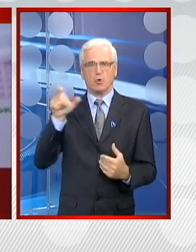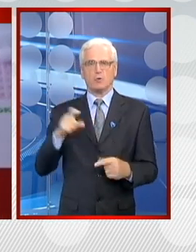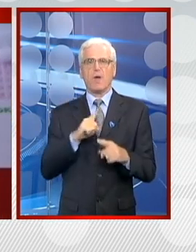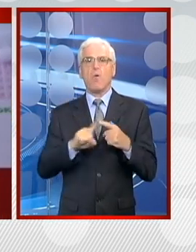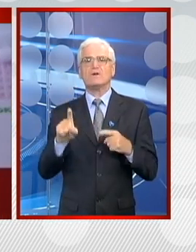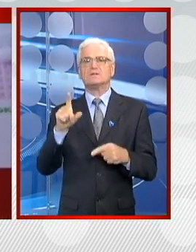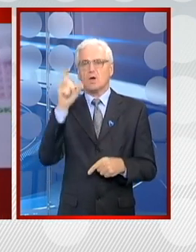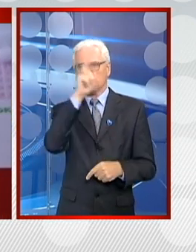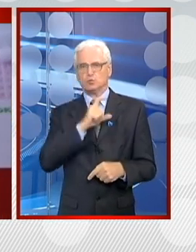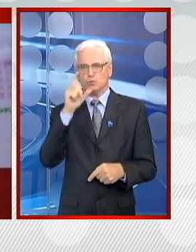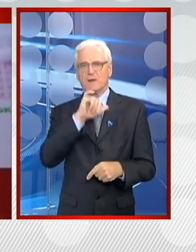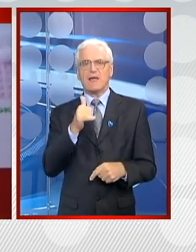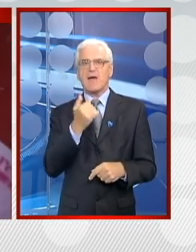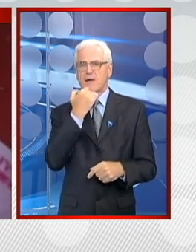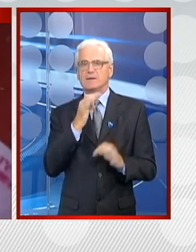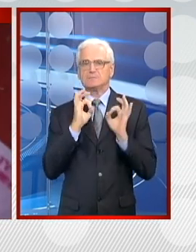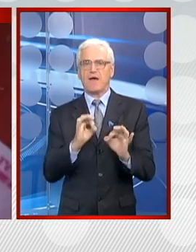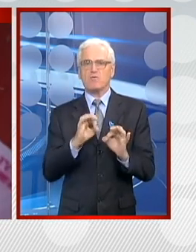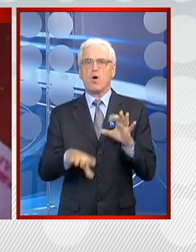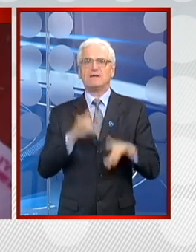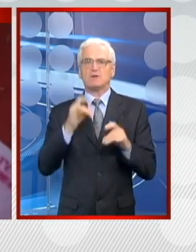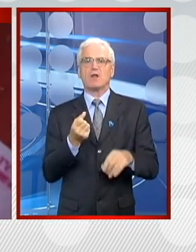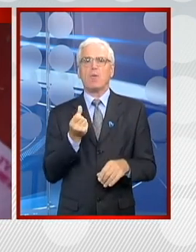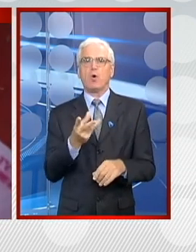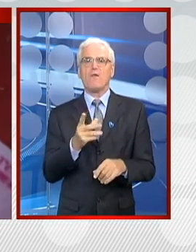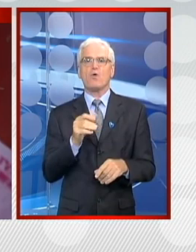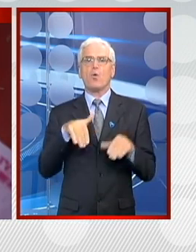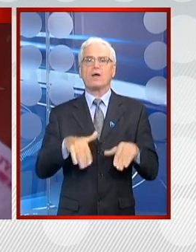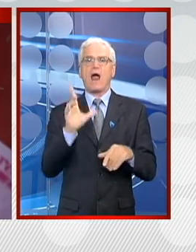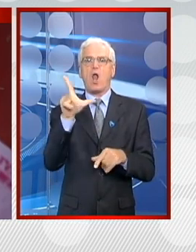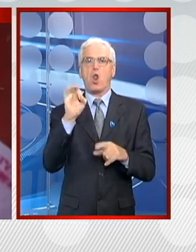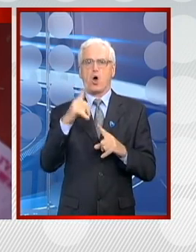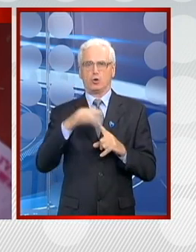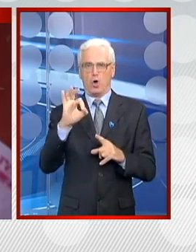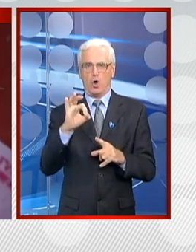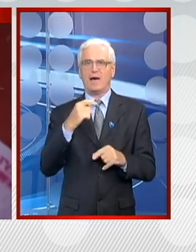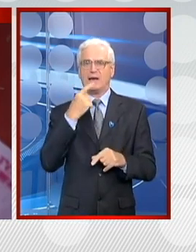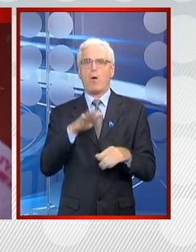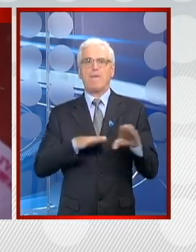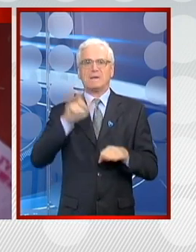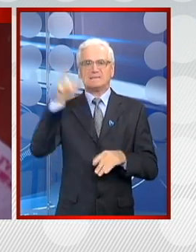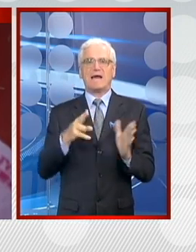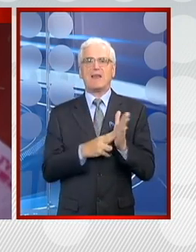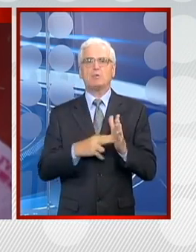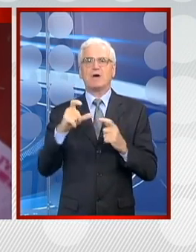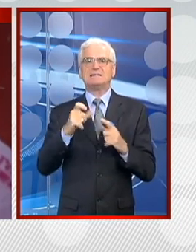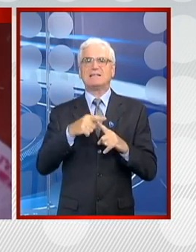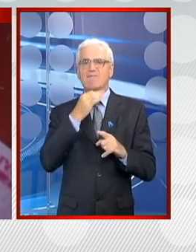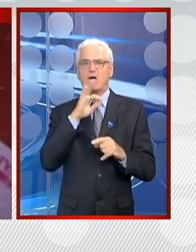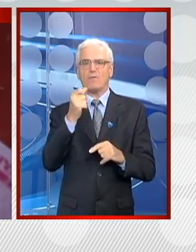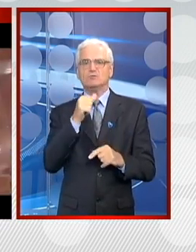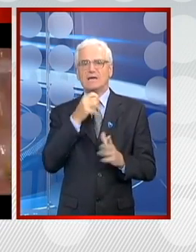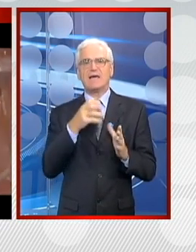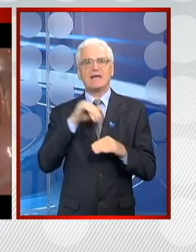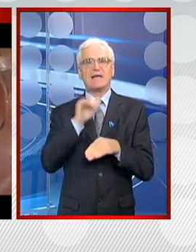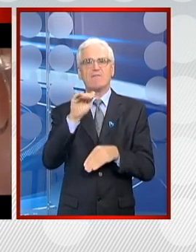šest osoba, povodom sum i u regularnosti izlačenja brojeva u igri na sreću loto, rekao je ministar Neboše Stefanović,